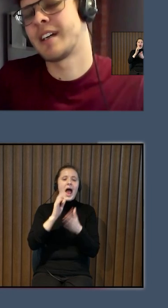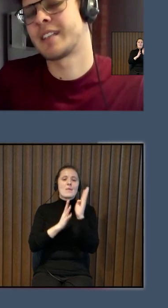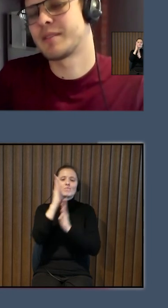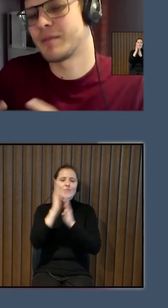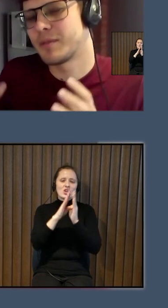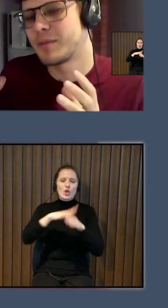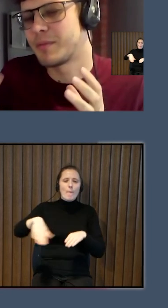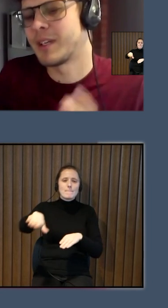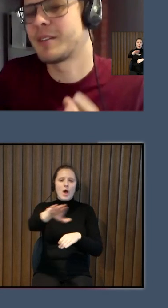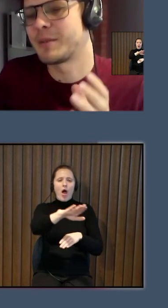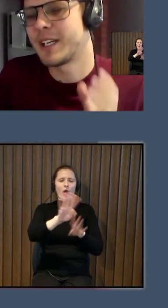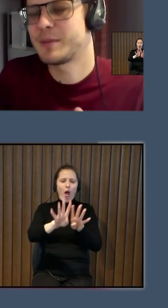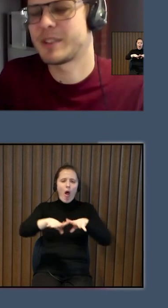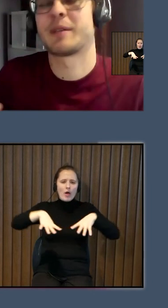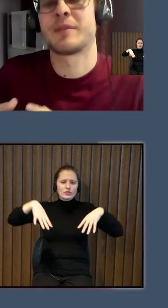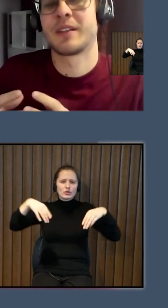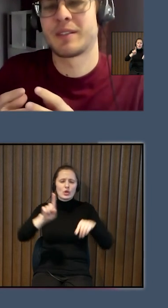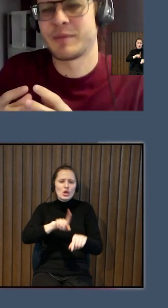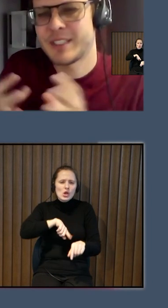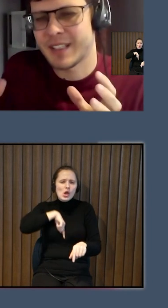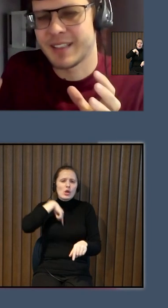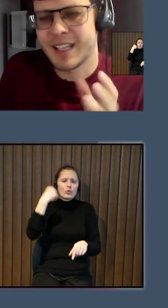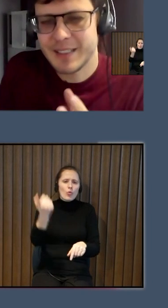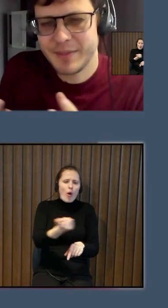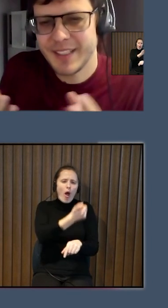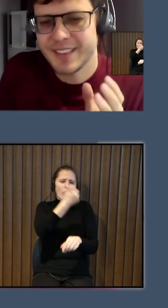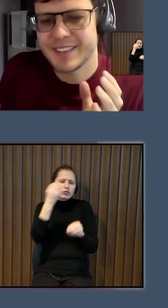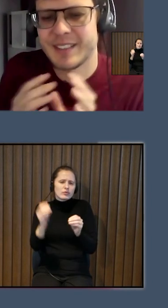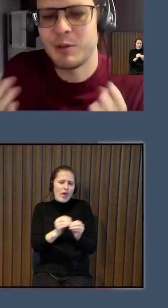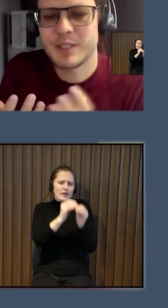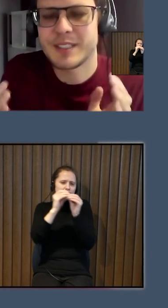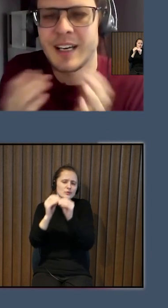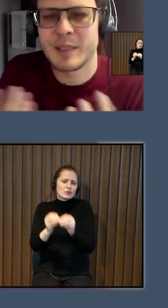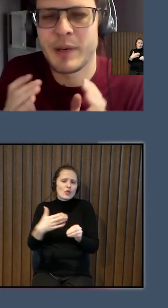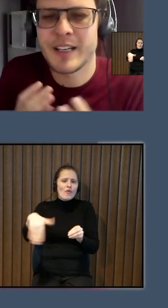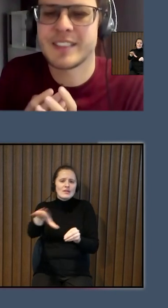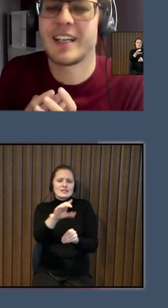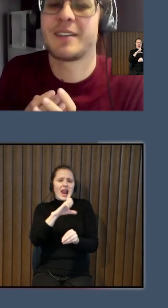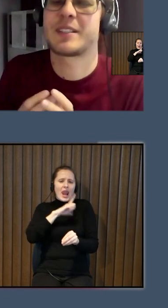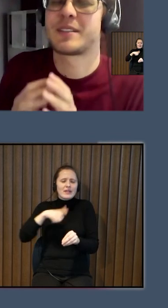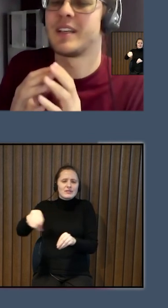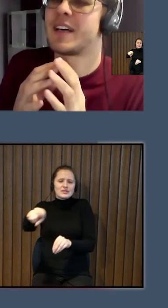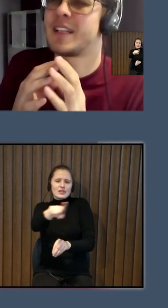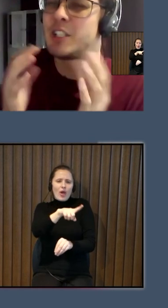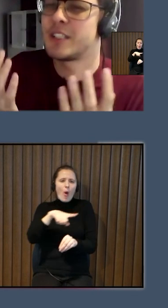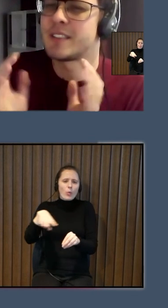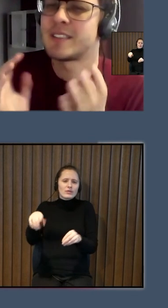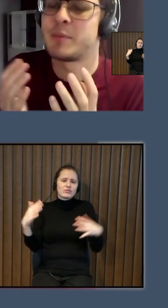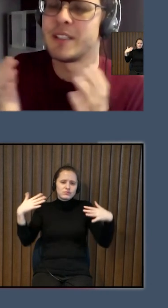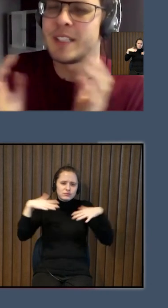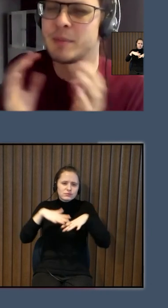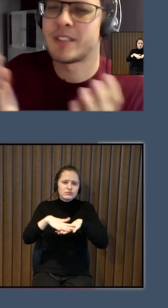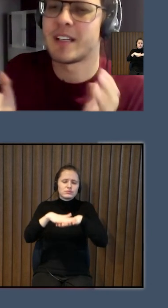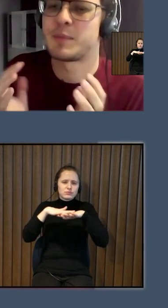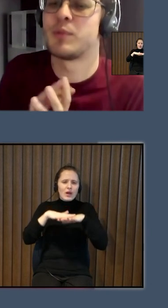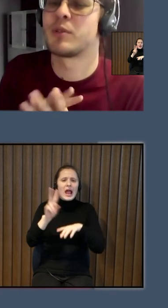sapulcējās gadu desmitiem visā Latvijas tautas tādi pārstāvi, kas arī ir šīs te